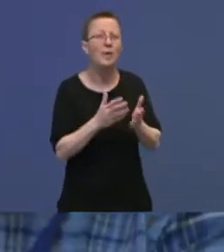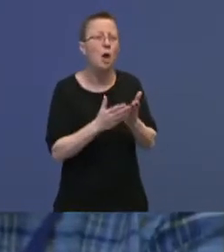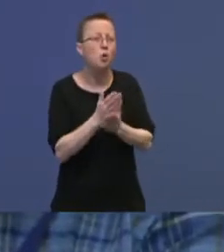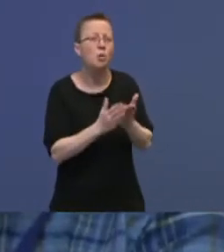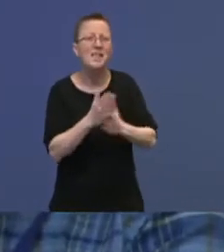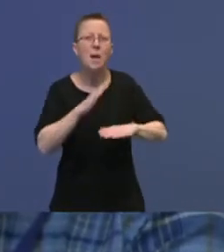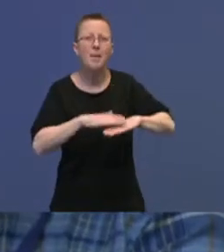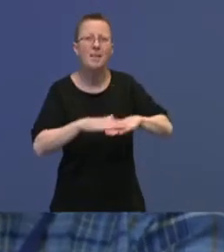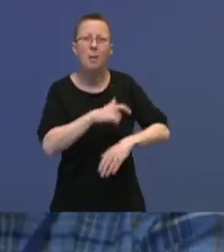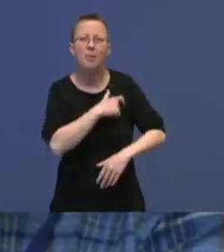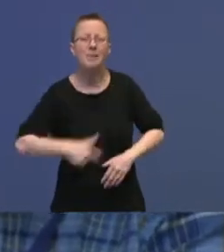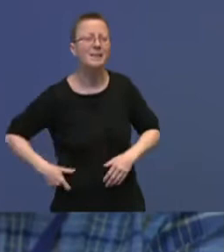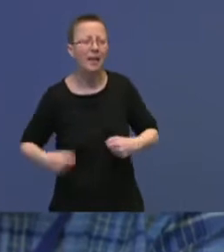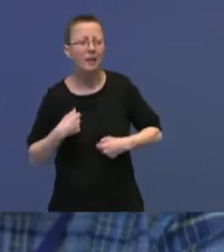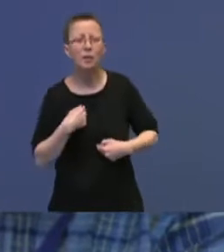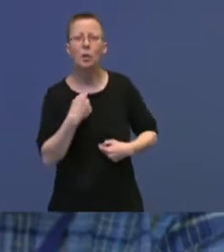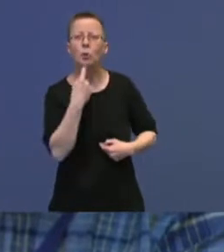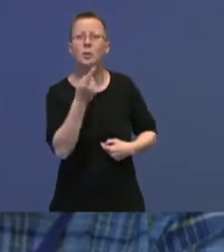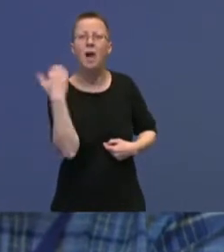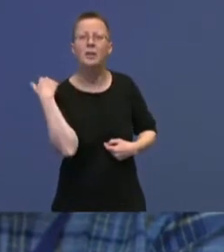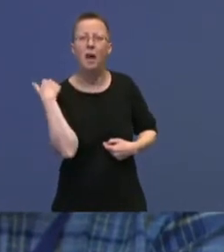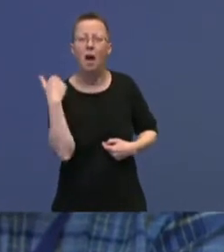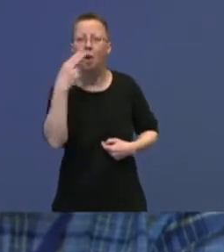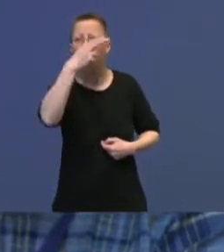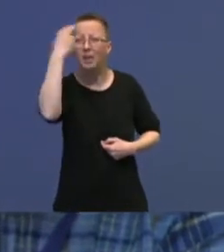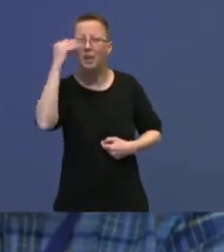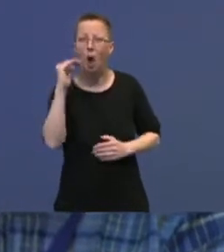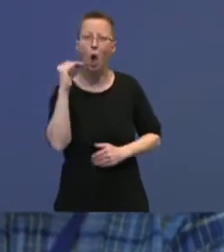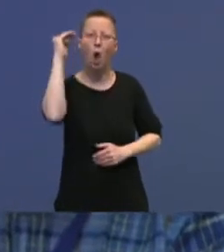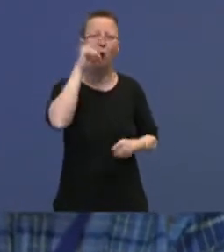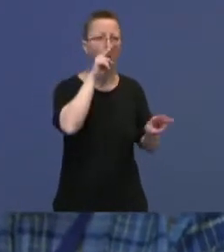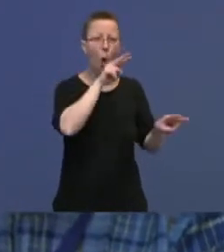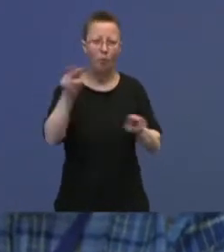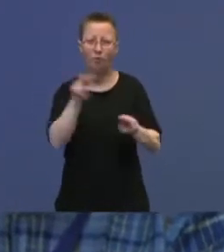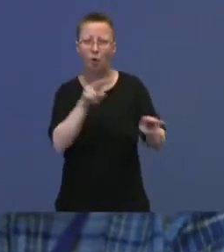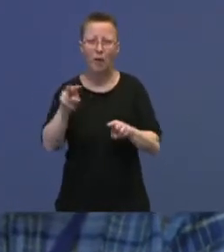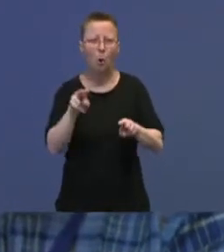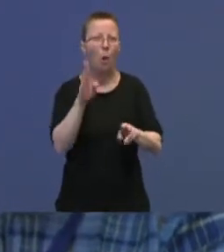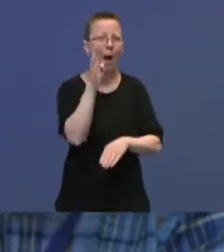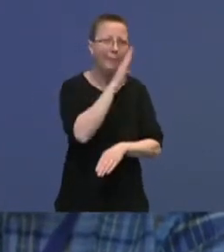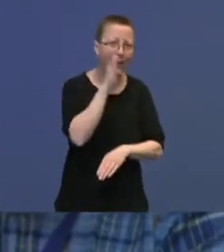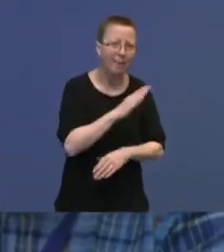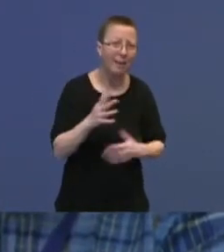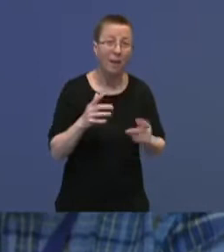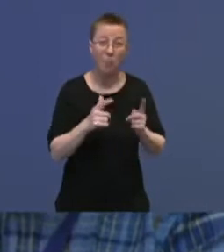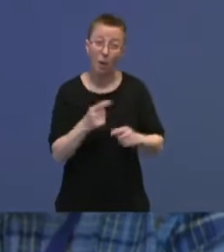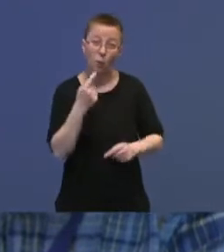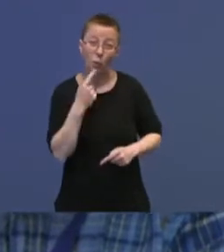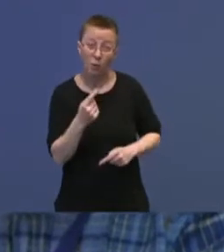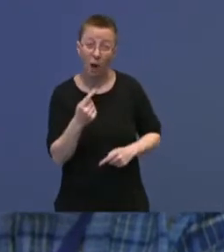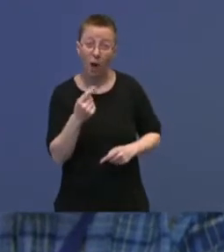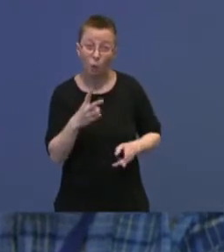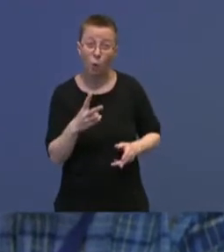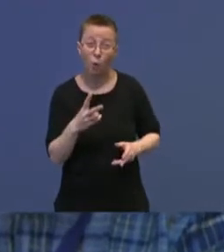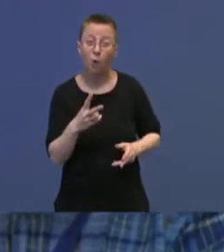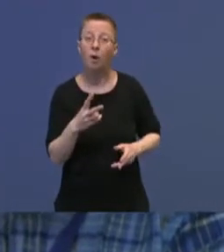beredskapsministeren. Du var inne om at politiet øker overvåkningen og etterretningen, men du nevnte fortsatt